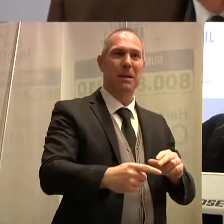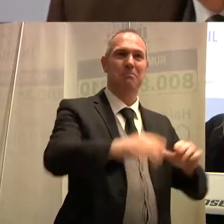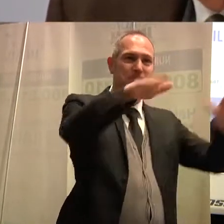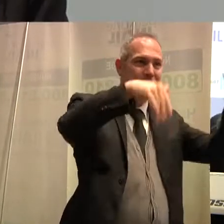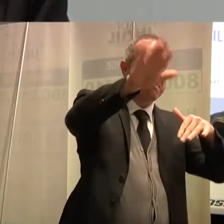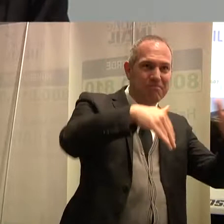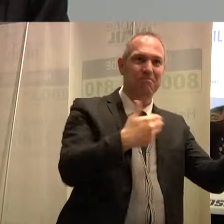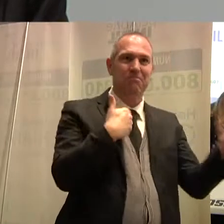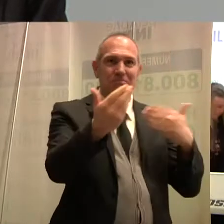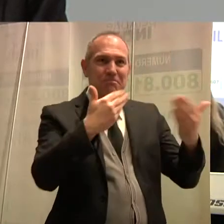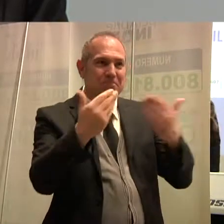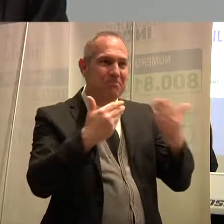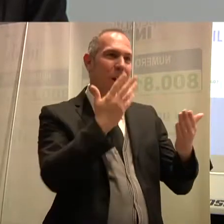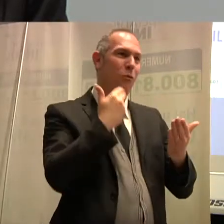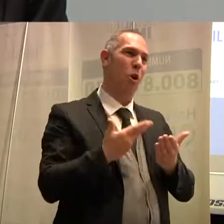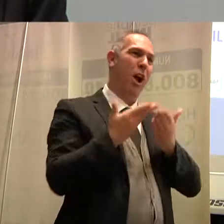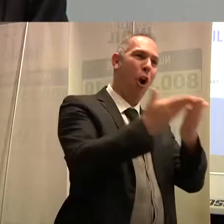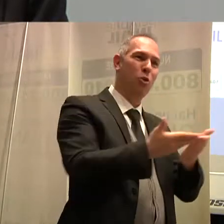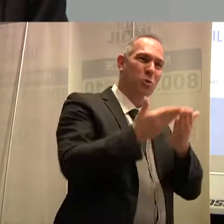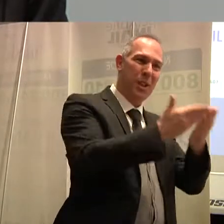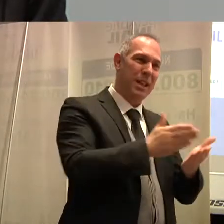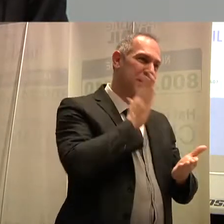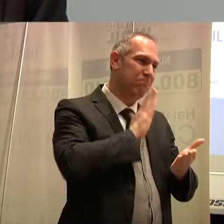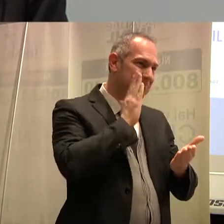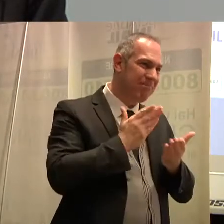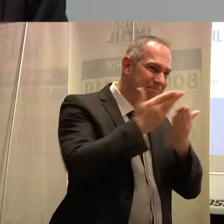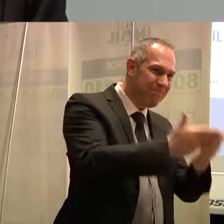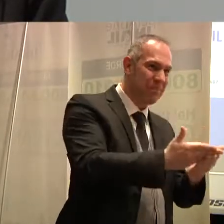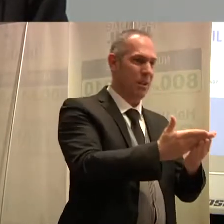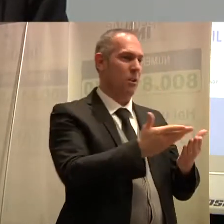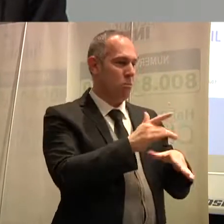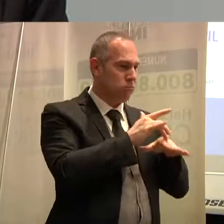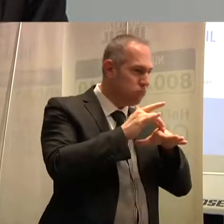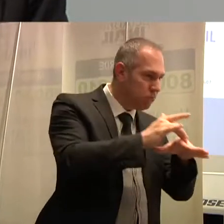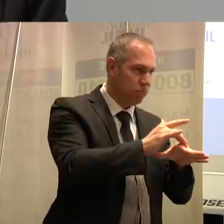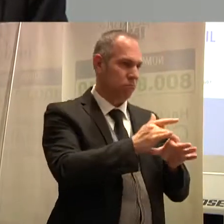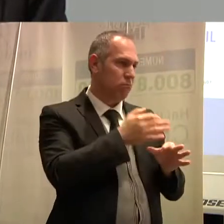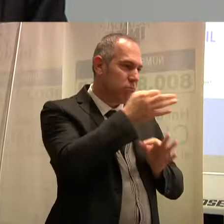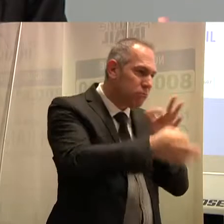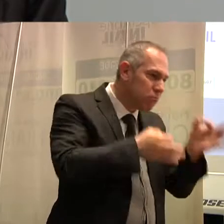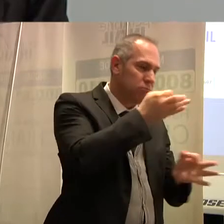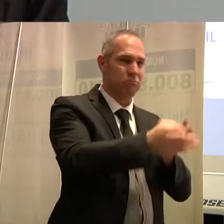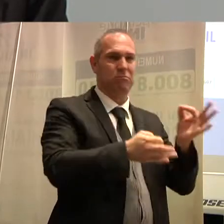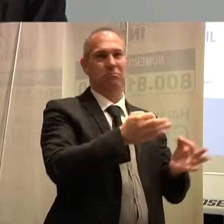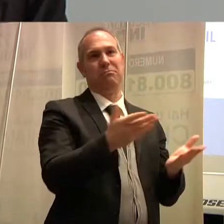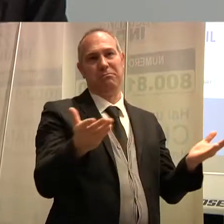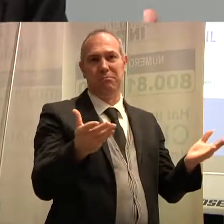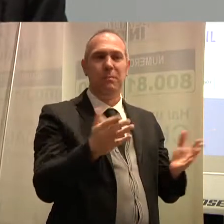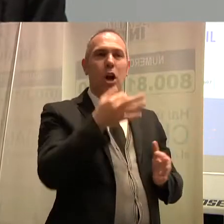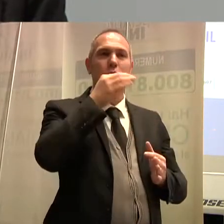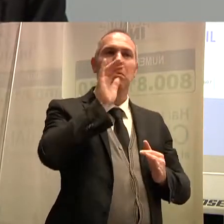dare consulenza, dare informazione, dare orientamento e accompagnamento. Quindi vuole essere a disposizione di tutti,